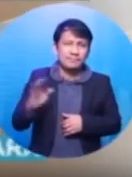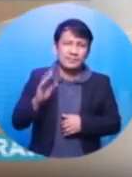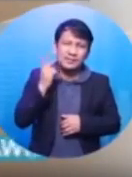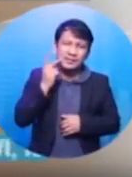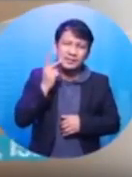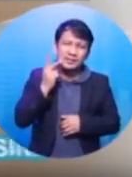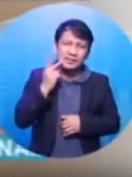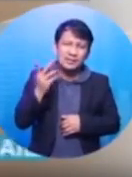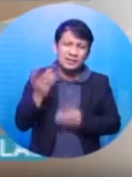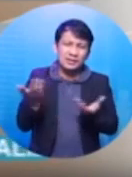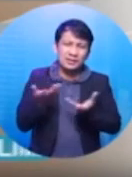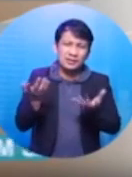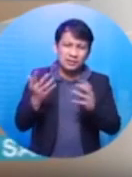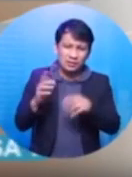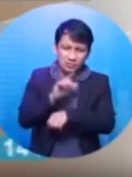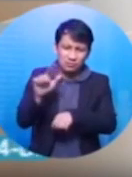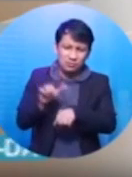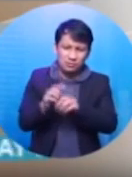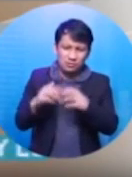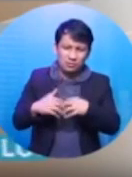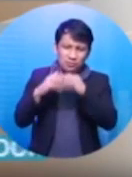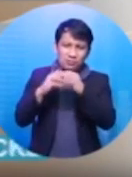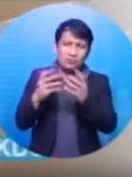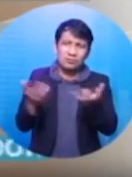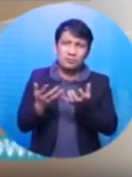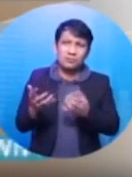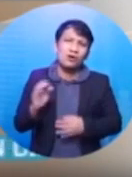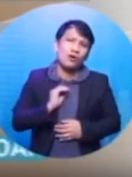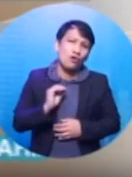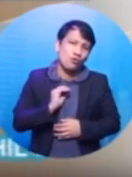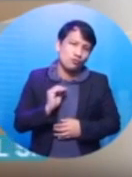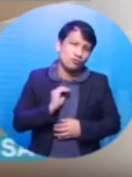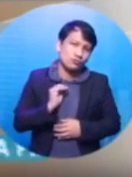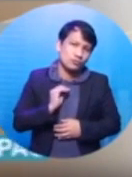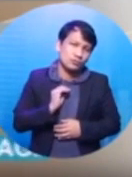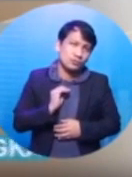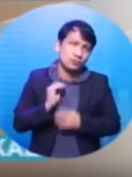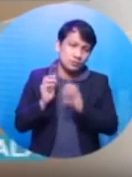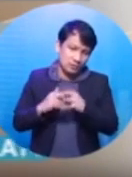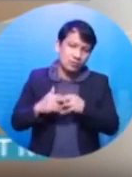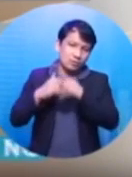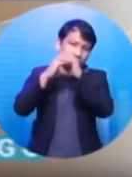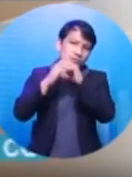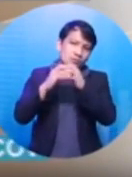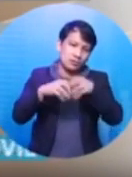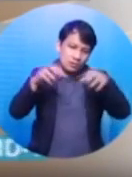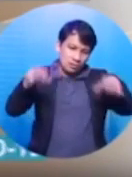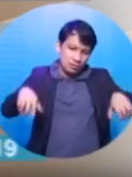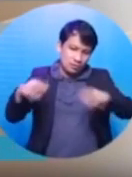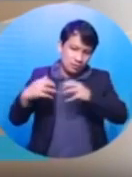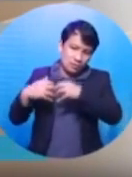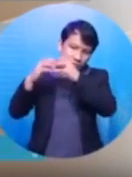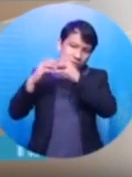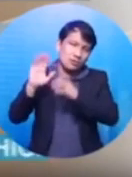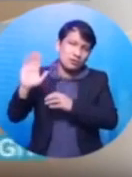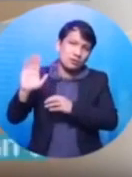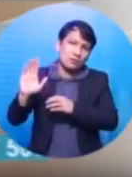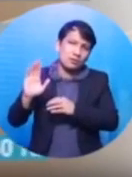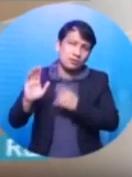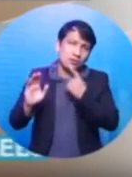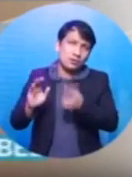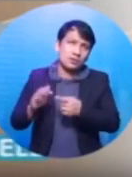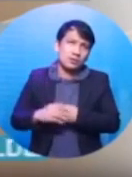lupa na kinatitiri ka ng inyong bahay ng iyong partner ngayon? Sarili po namin yun, pinatayo po namin yun sa gilid po ng bahay niya. Siya po mismo